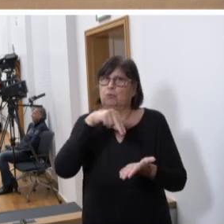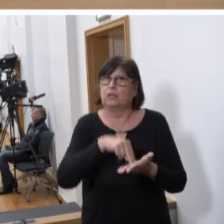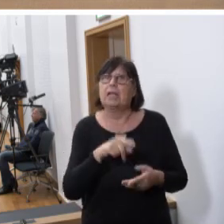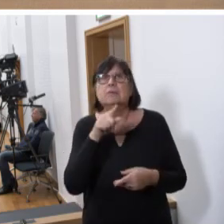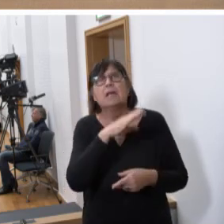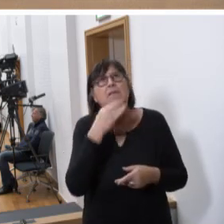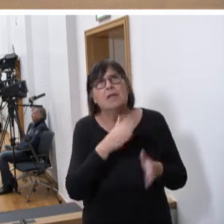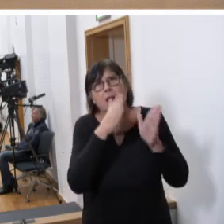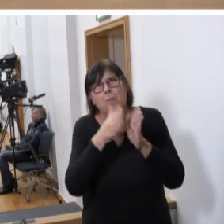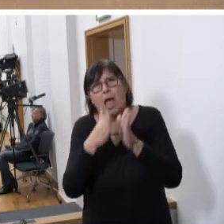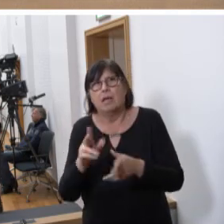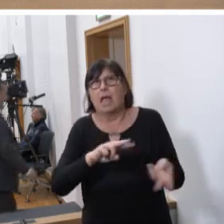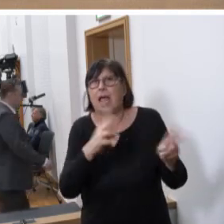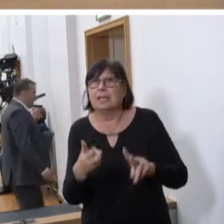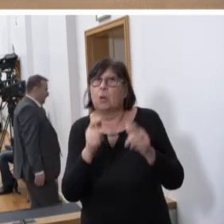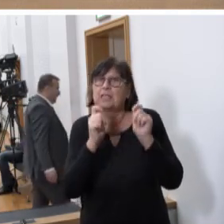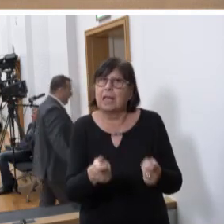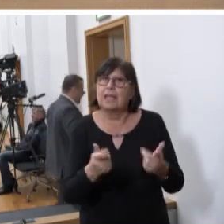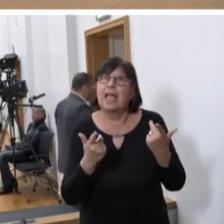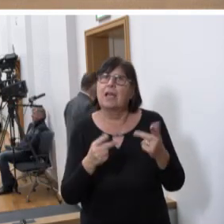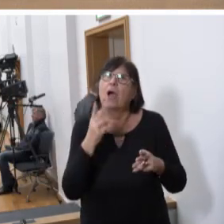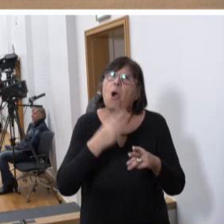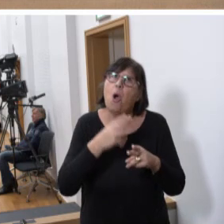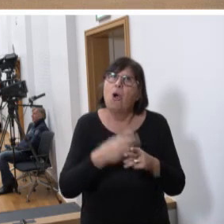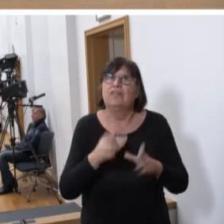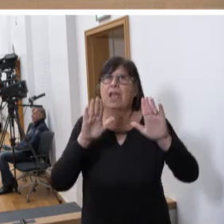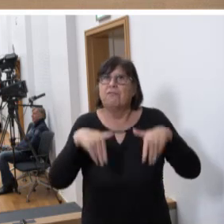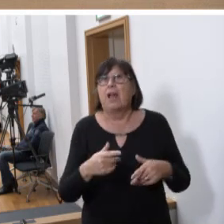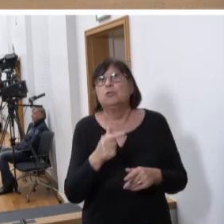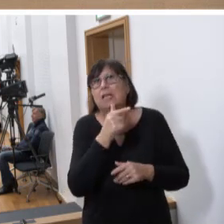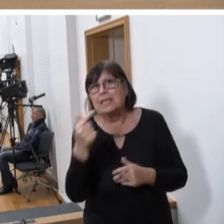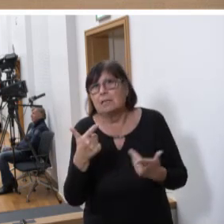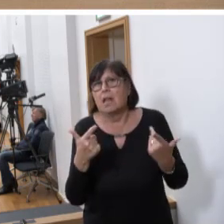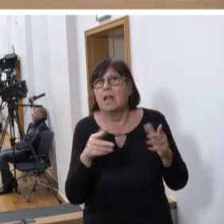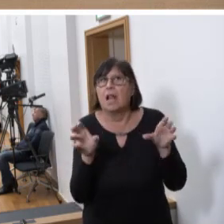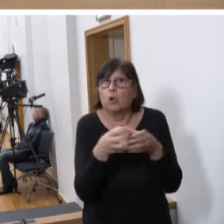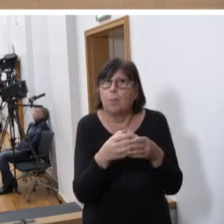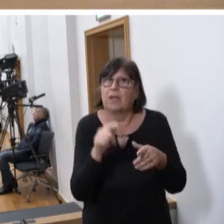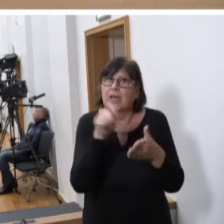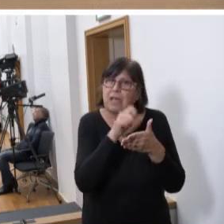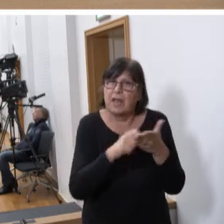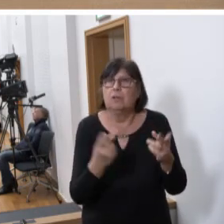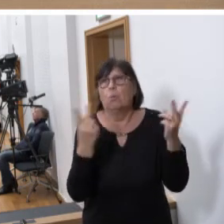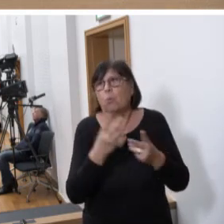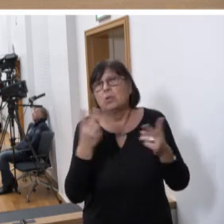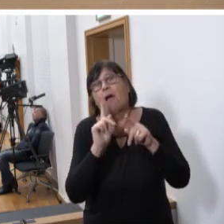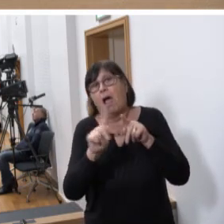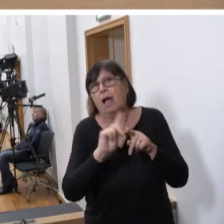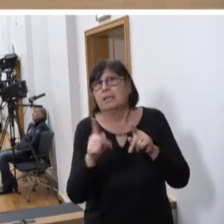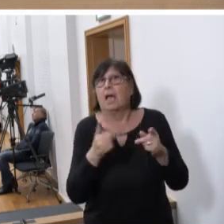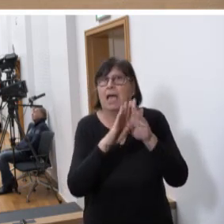Bereichen mit den Änderungsanträgen entweder ganz oft den falschen Titel, die falsche Titelgruppe gewählt haben oder eben andere